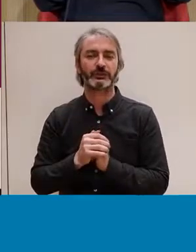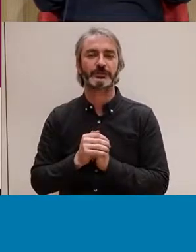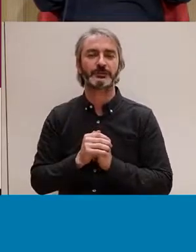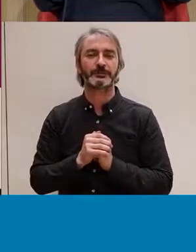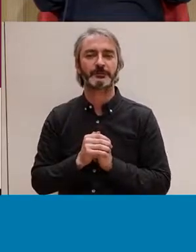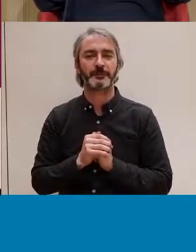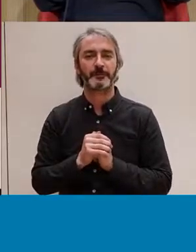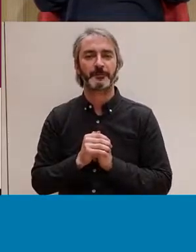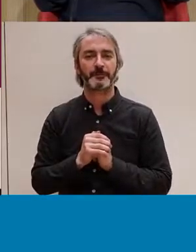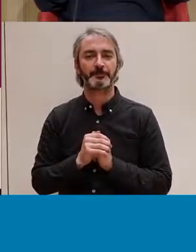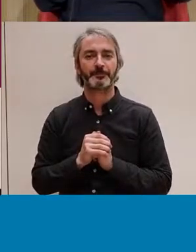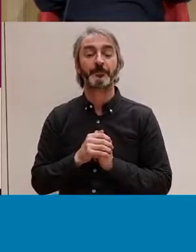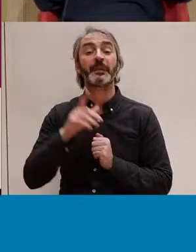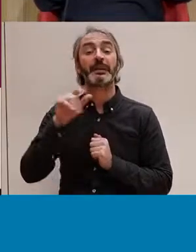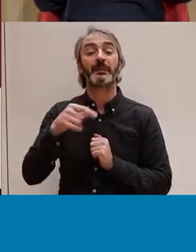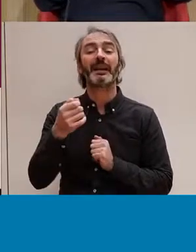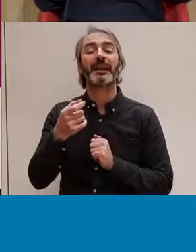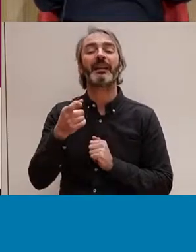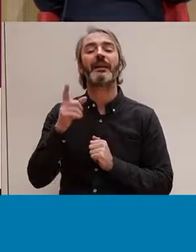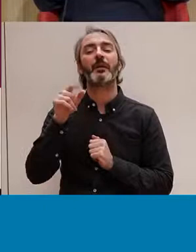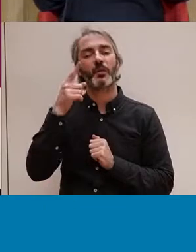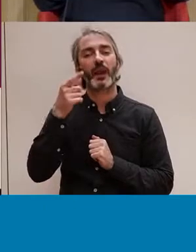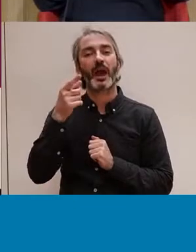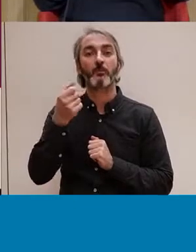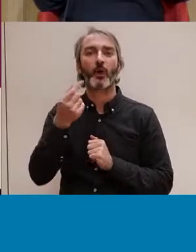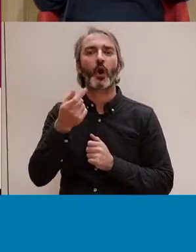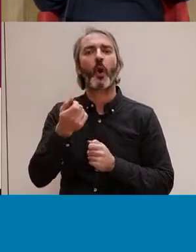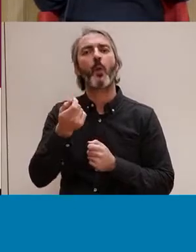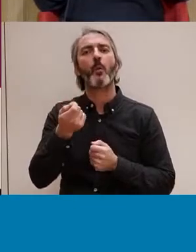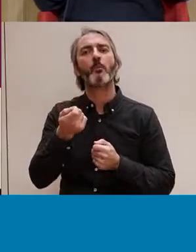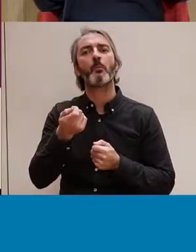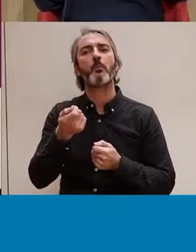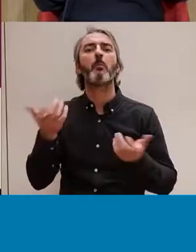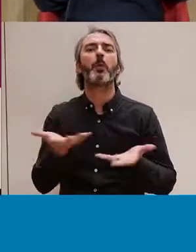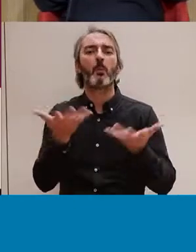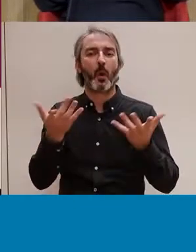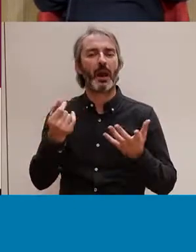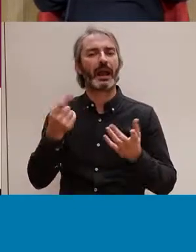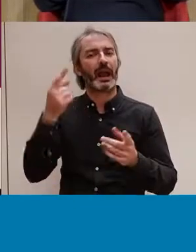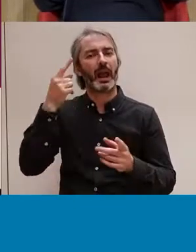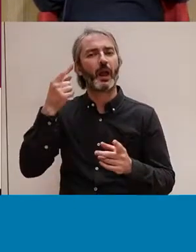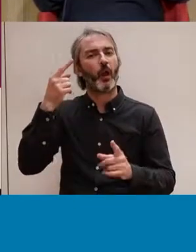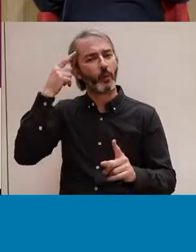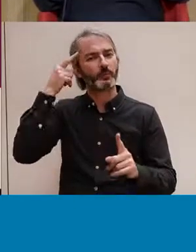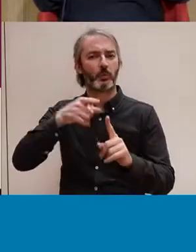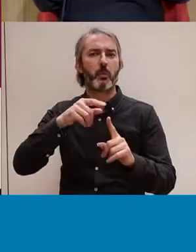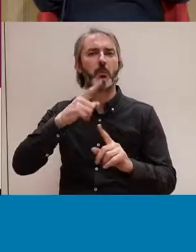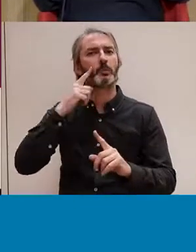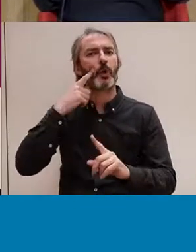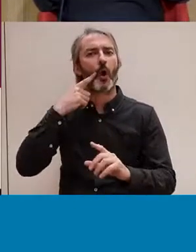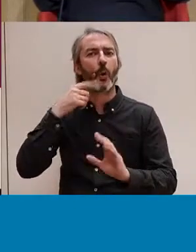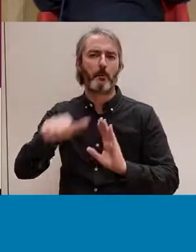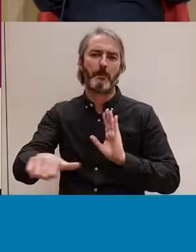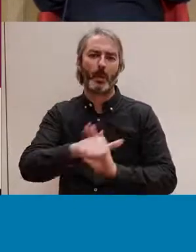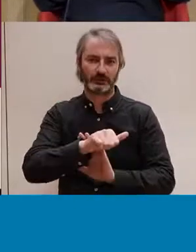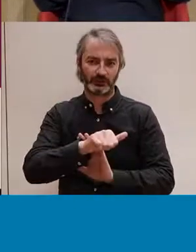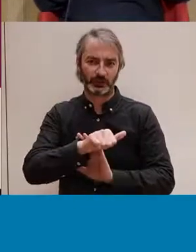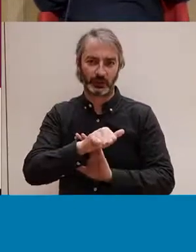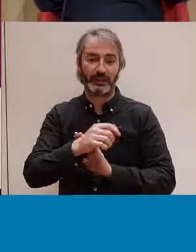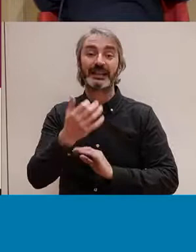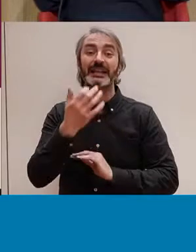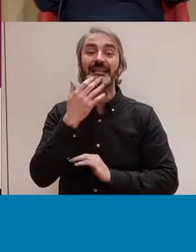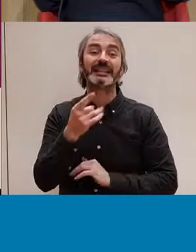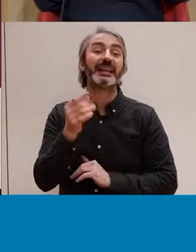contribuint al que és la cultura de la violació, no?, o s'acaba, per exemple, naturalitzant que les dones puguin accedir a pràctiques